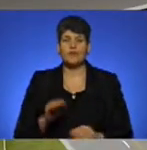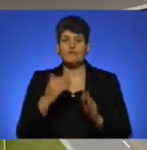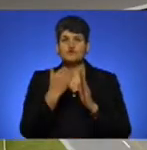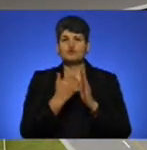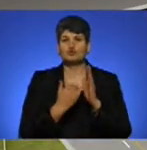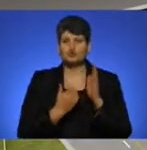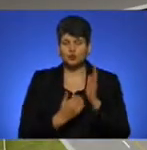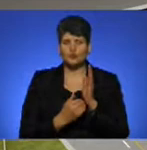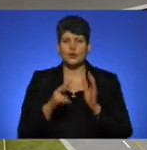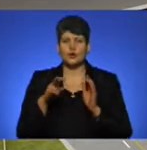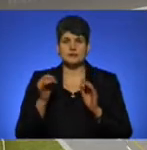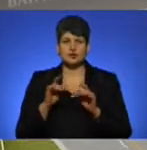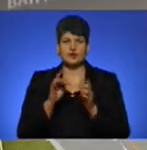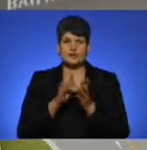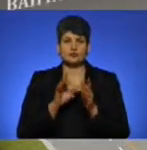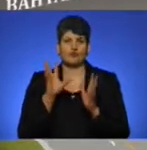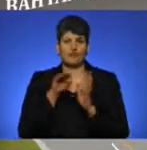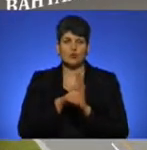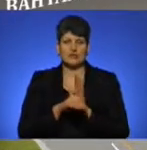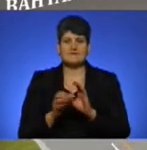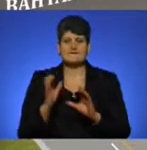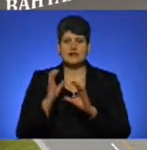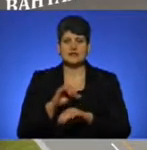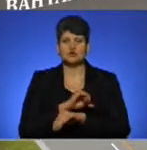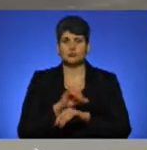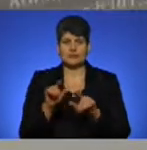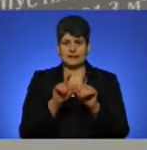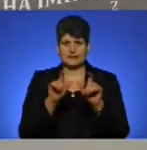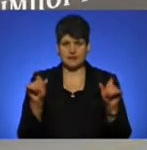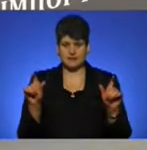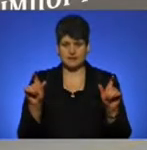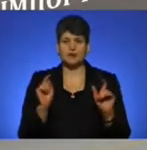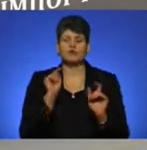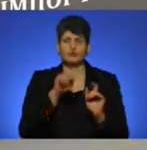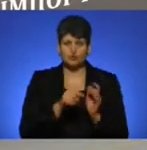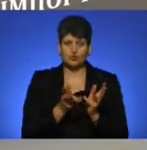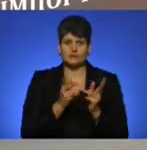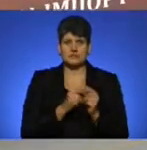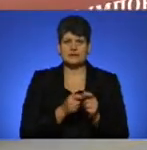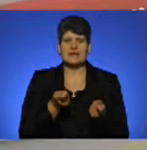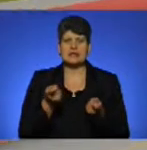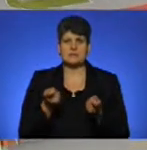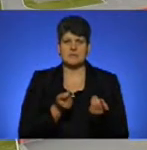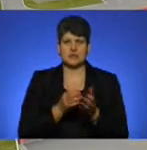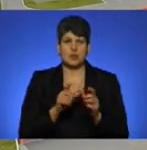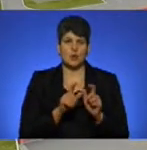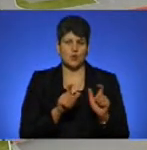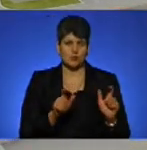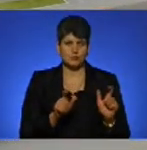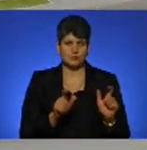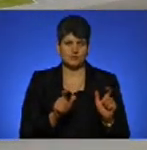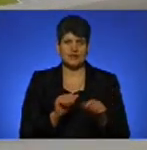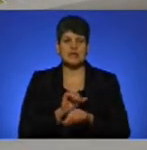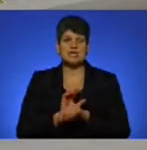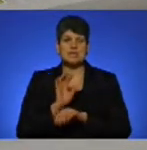логістичного центру входить вантажно-митний термінал, у тому числі адмінкорпус, корпус на імпорт,